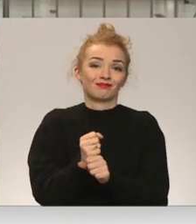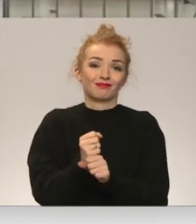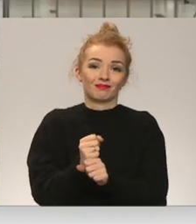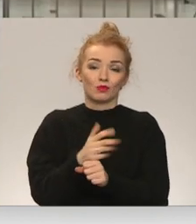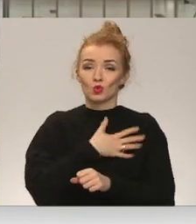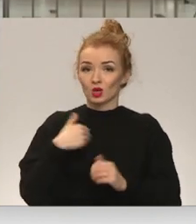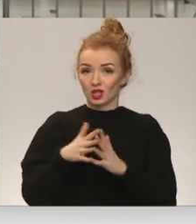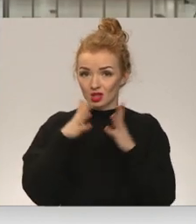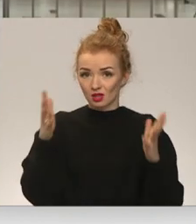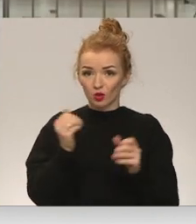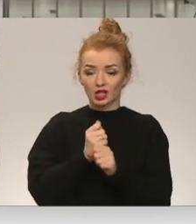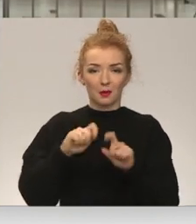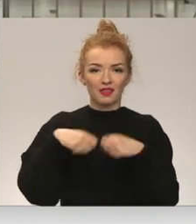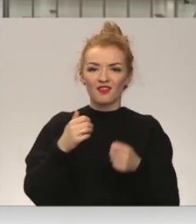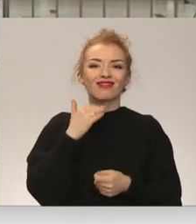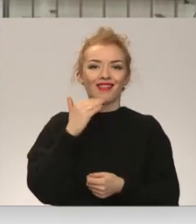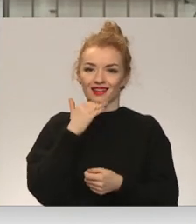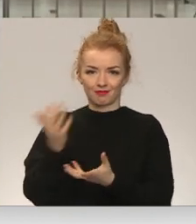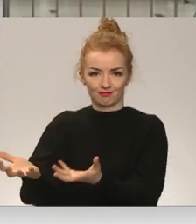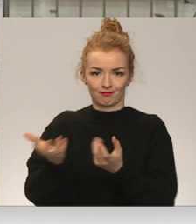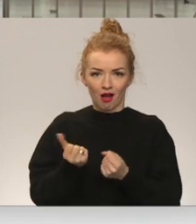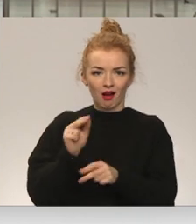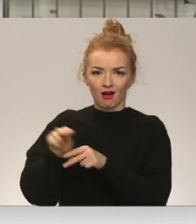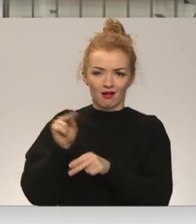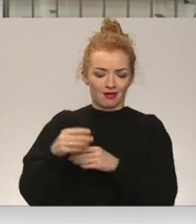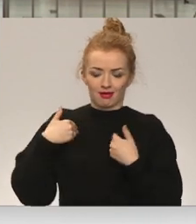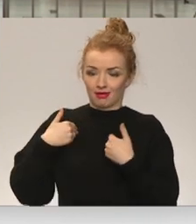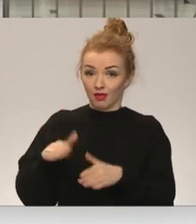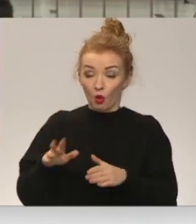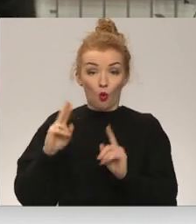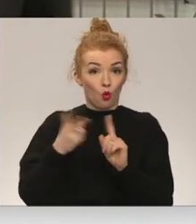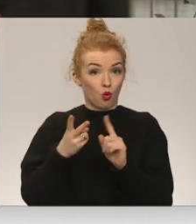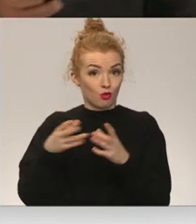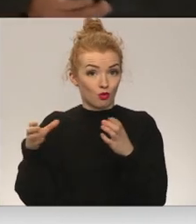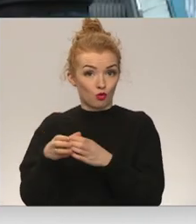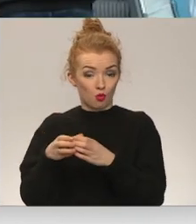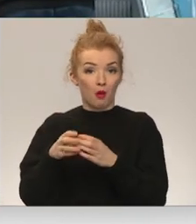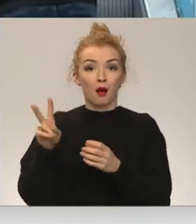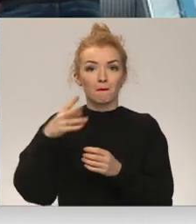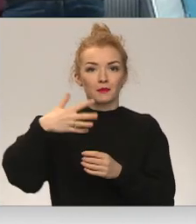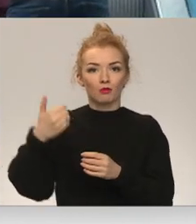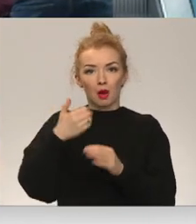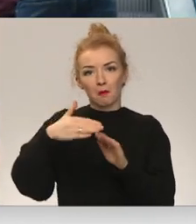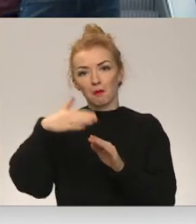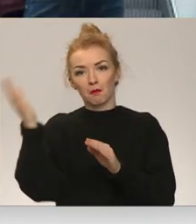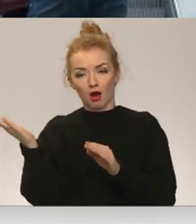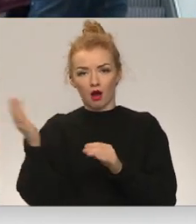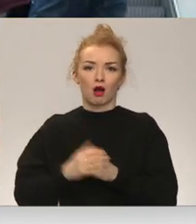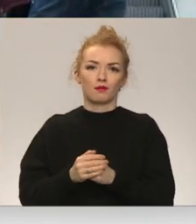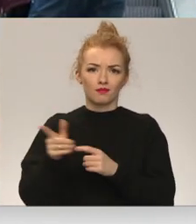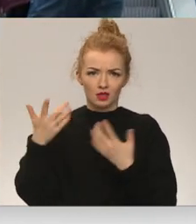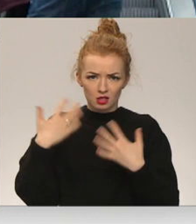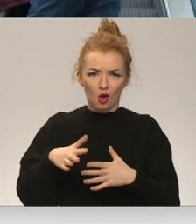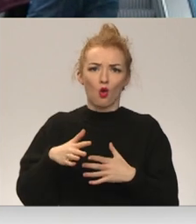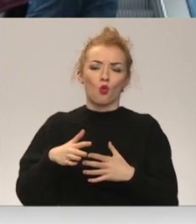Ļoti daudz darba devēja. Nevēlas viņus ņemt un mācīt. Un otra šī grupa ir cilvēki 50+, kuriem ir jau vairāk kā